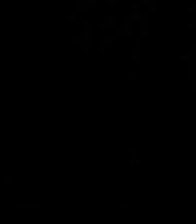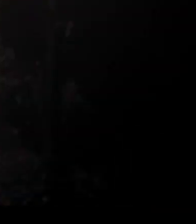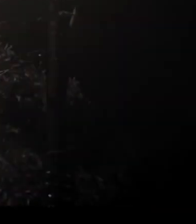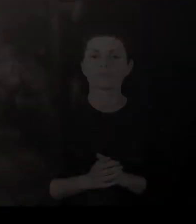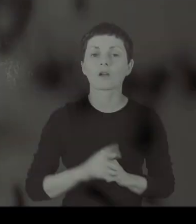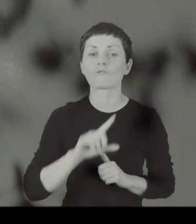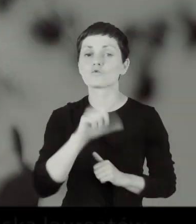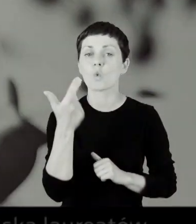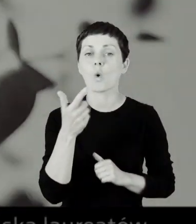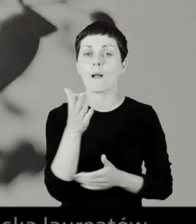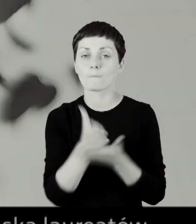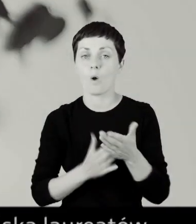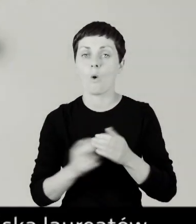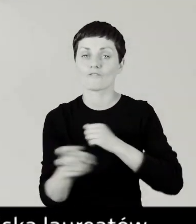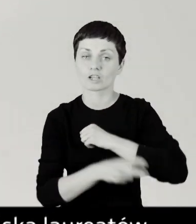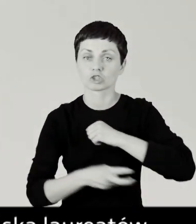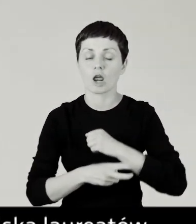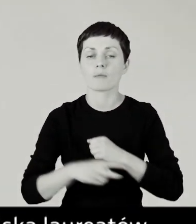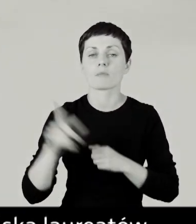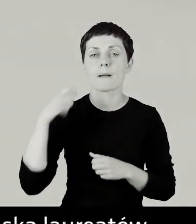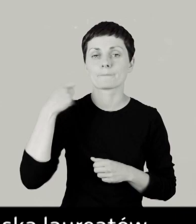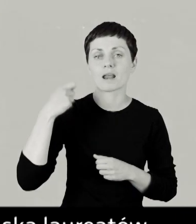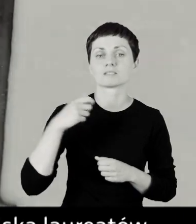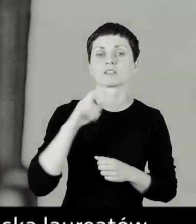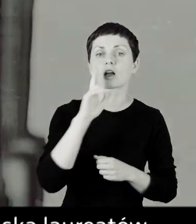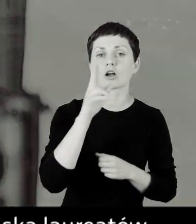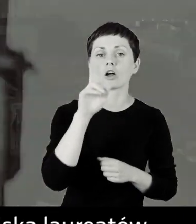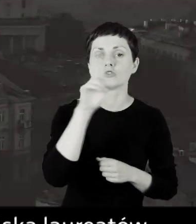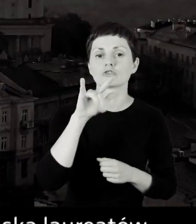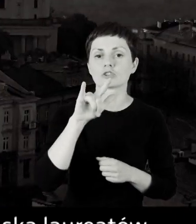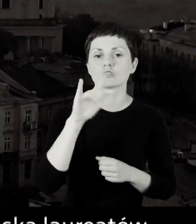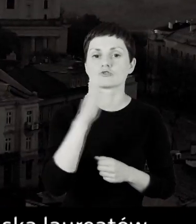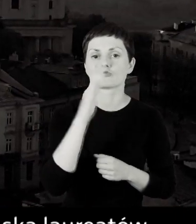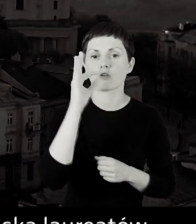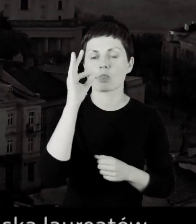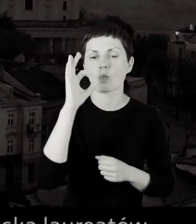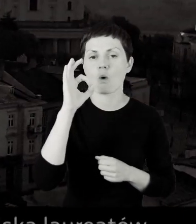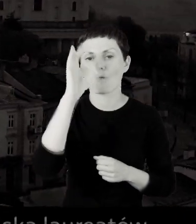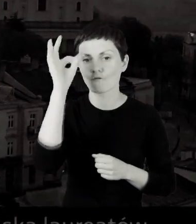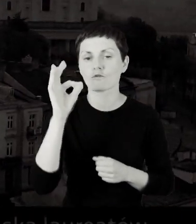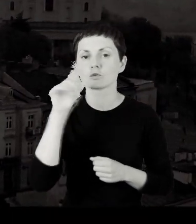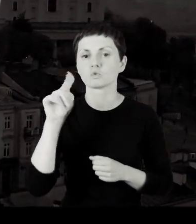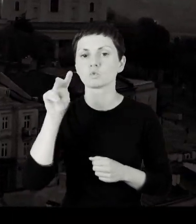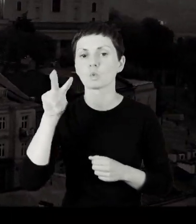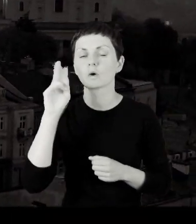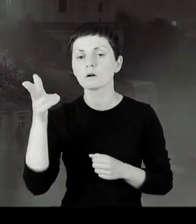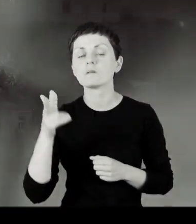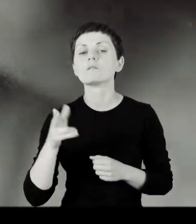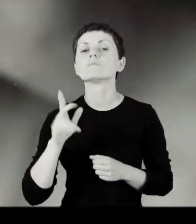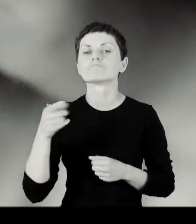W drugiej połowie sierpnia Pan Prezydent Krzysztof Żuk zdradzi nazwiska laureatów.